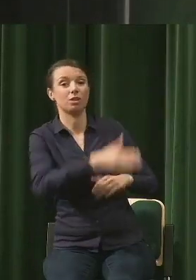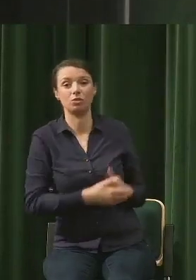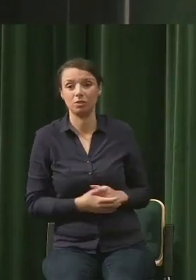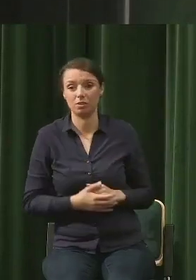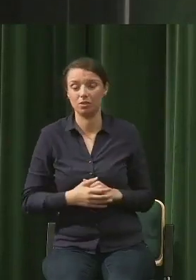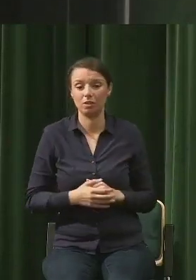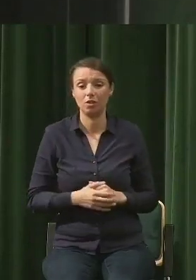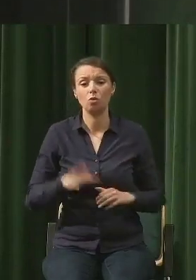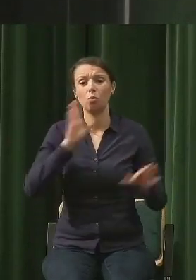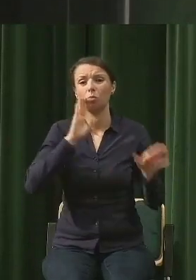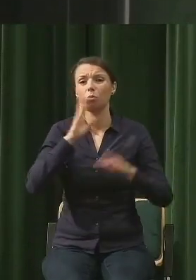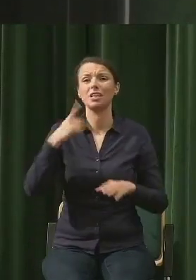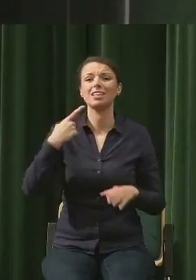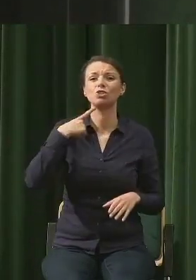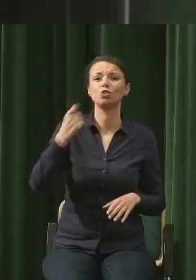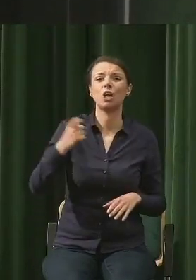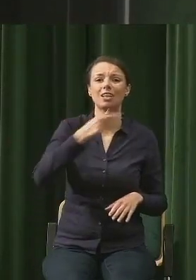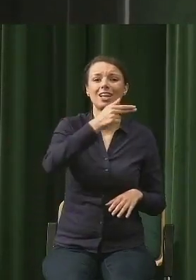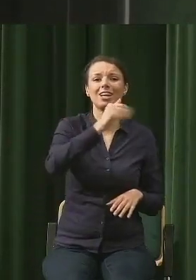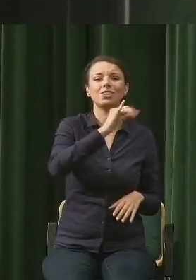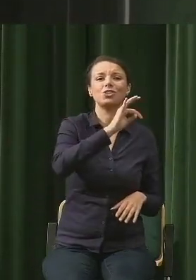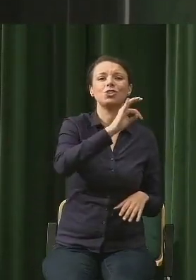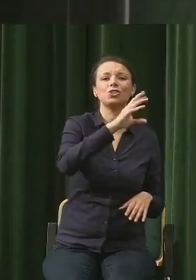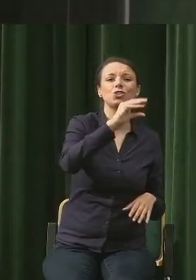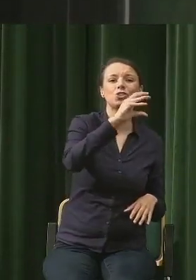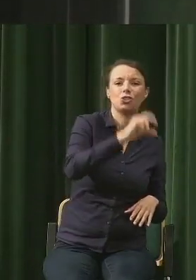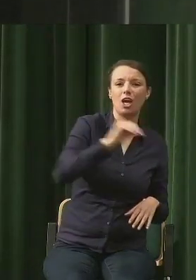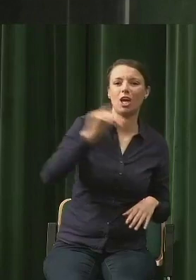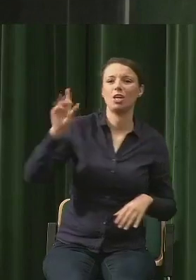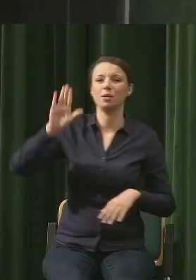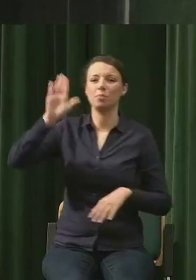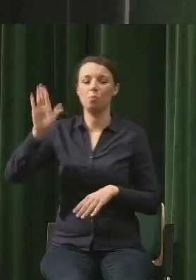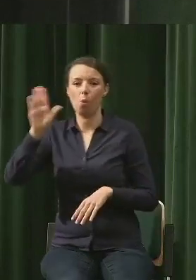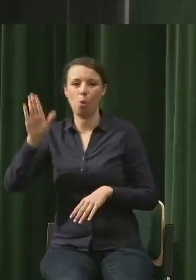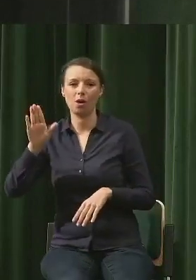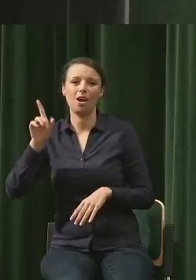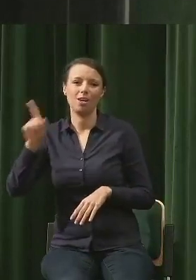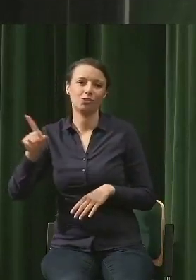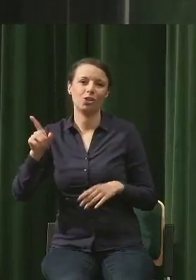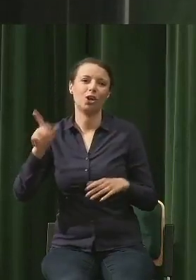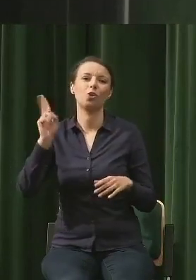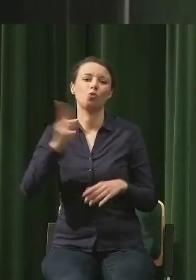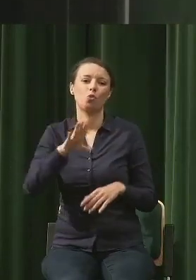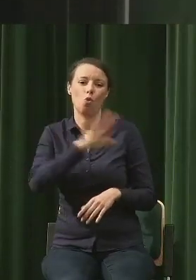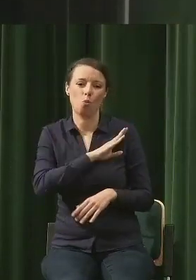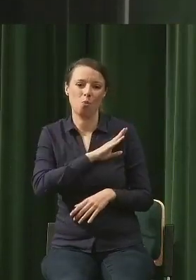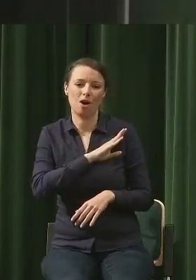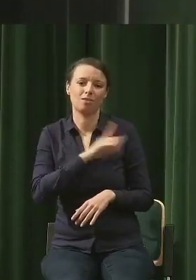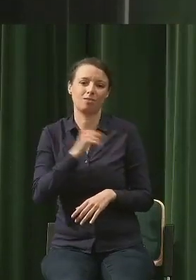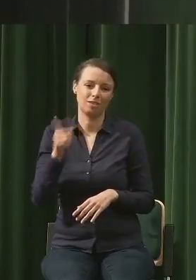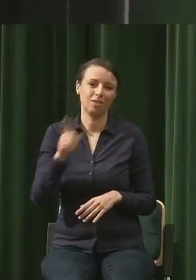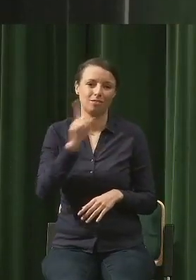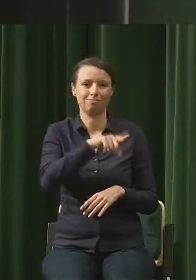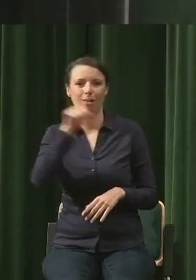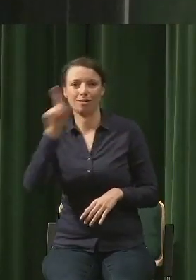niczem i Bogu, że Bóg umarł, nicze, a potem na grobku nicze, a umarł Bóg. No więc to mniej więcej tak będzie. Natomiast ja jeszcze wrócę